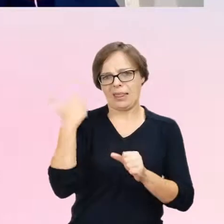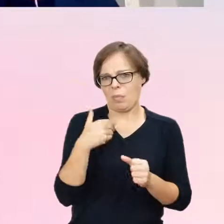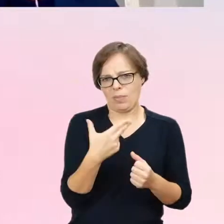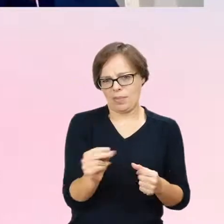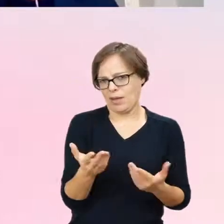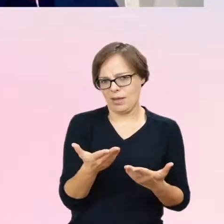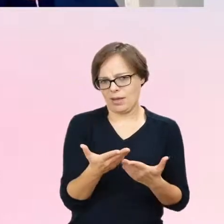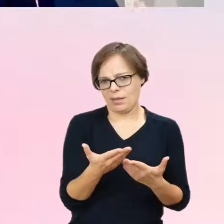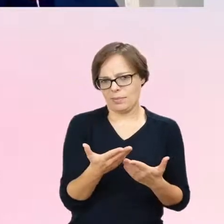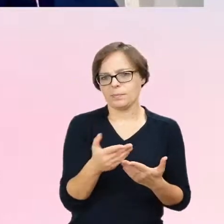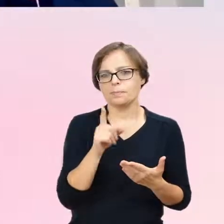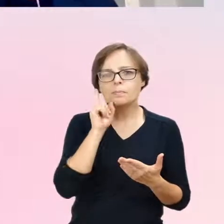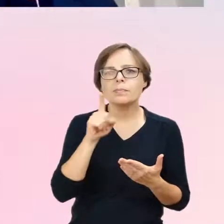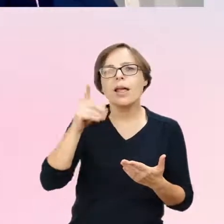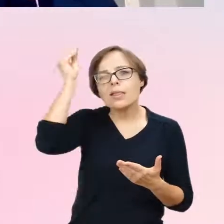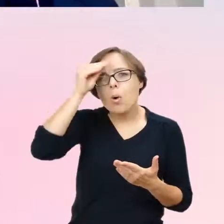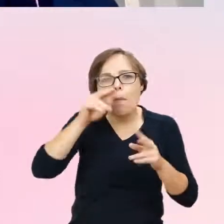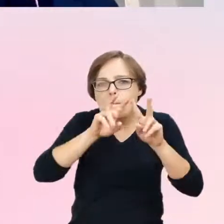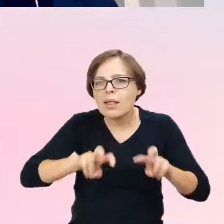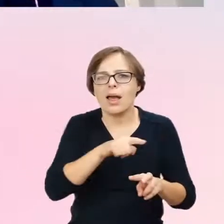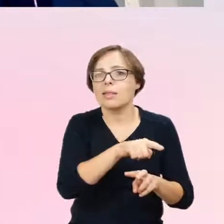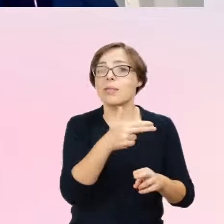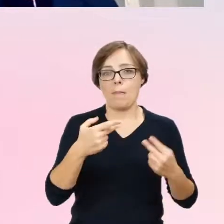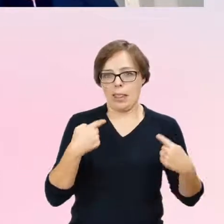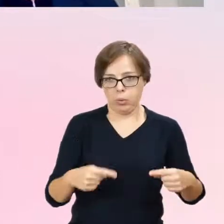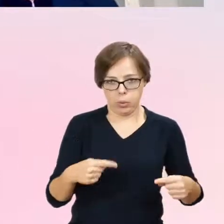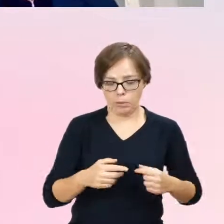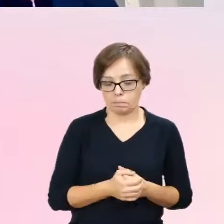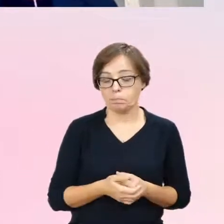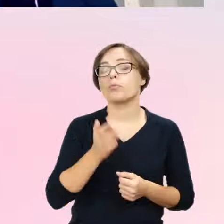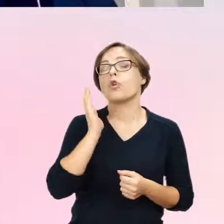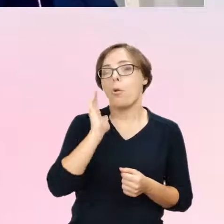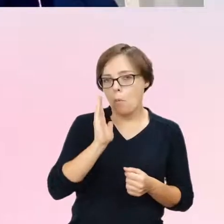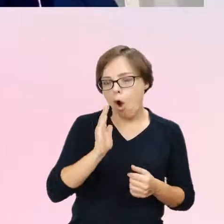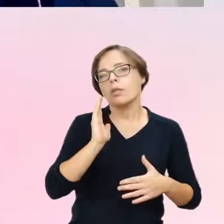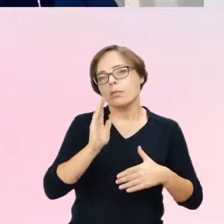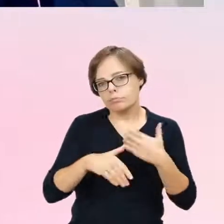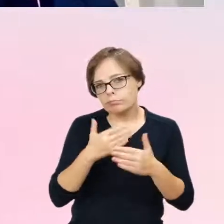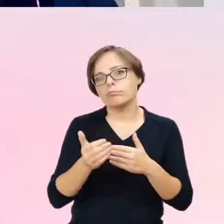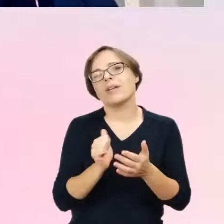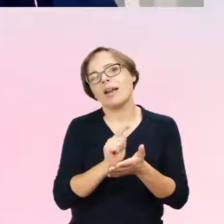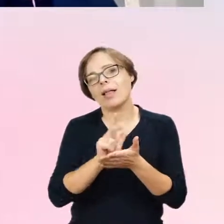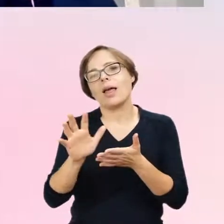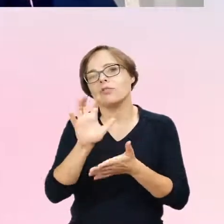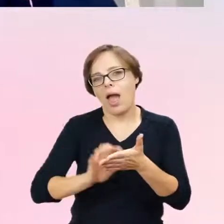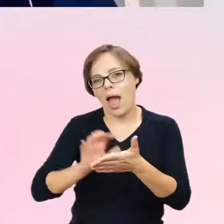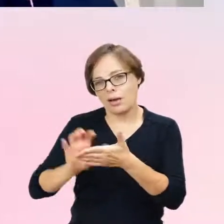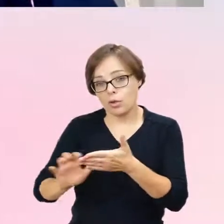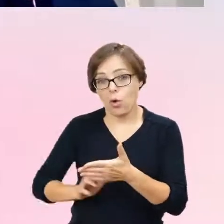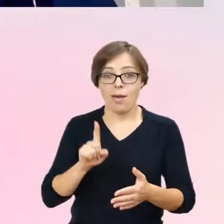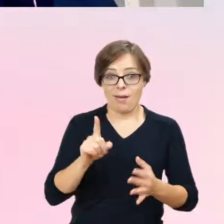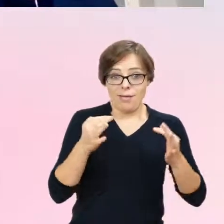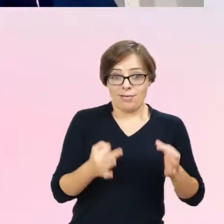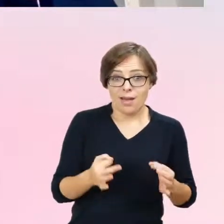obecny w badaniach naukowych. Potem kolejnych kilkanaście artykułów, a teraz jak patrzymy na